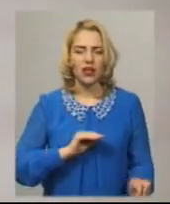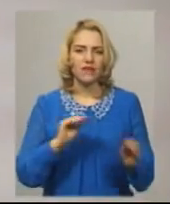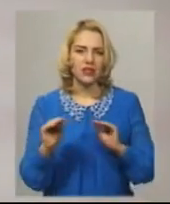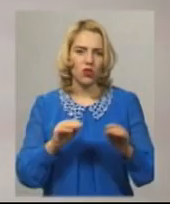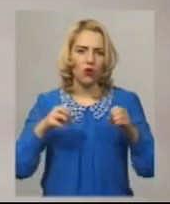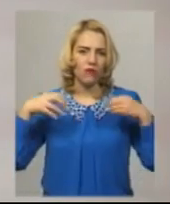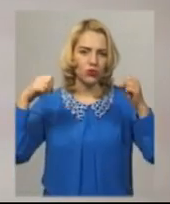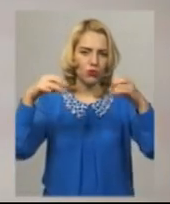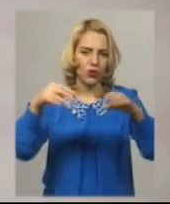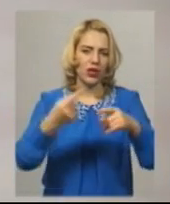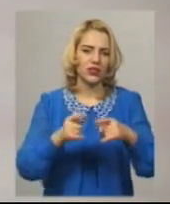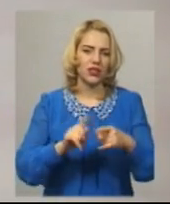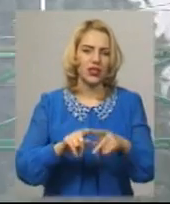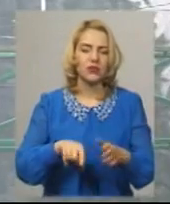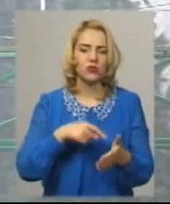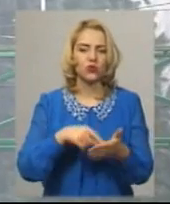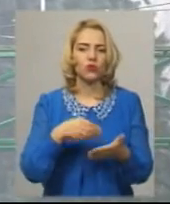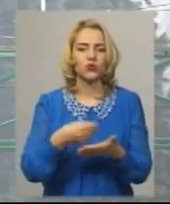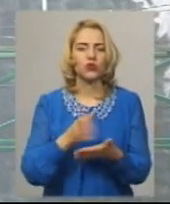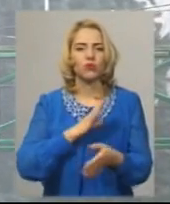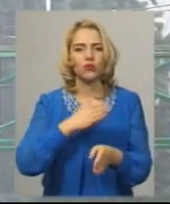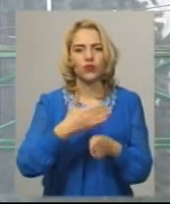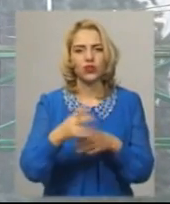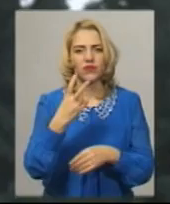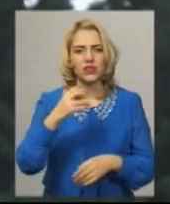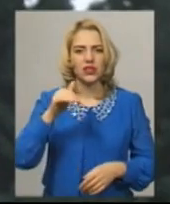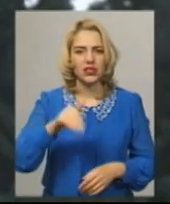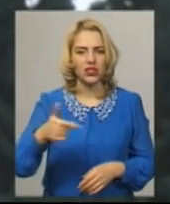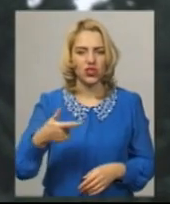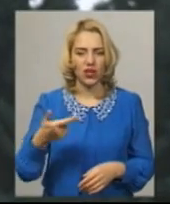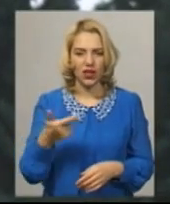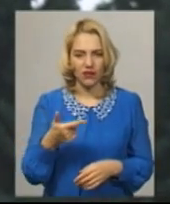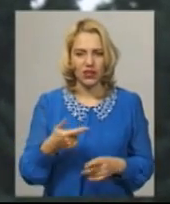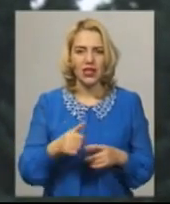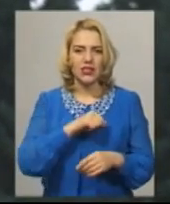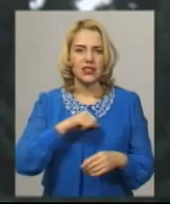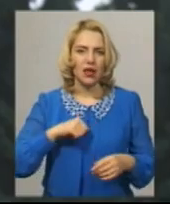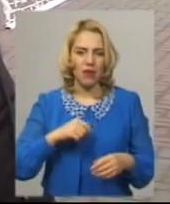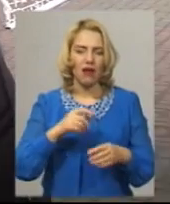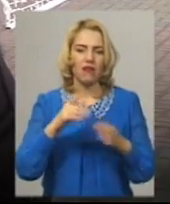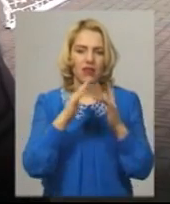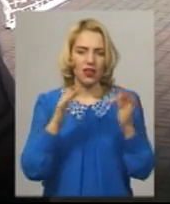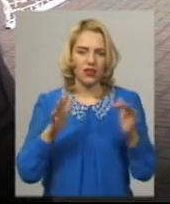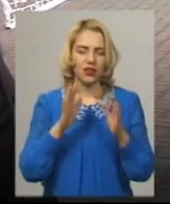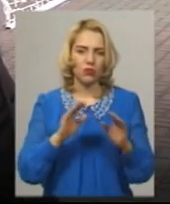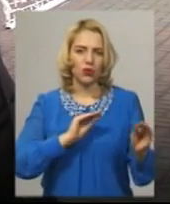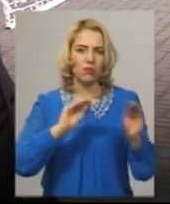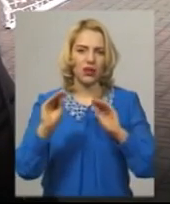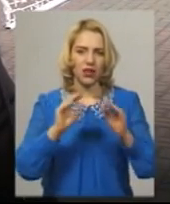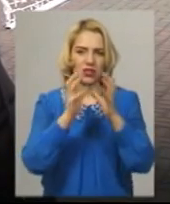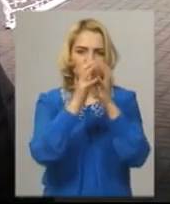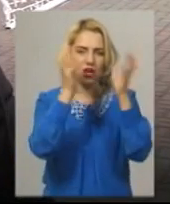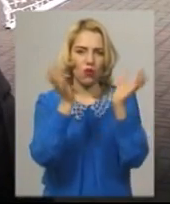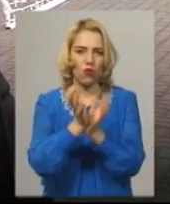додаткову ілюмінацію. На неї з міського бюджету було виділено більше 200 тисяч гривень. Сама ялинка також буде прикрашена кульками. Ми